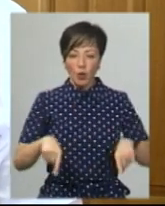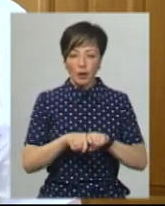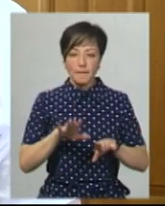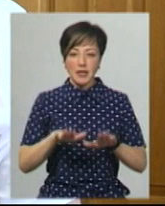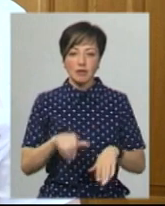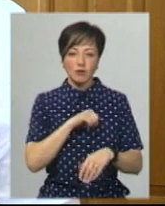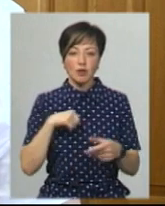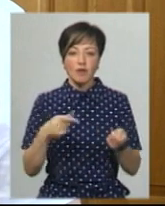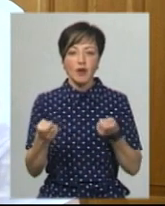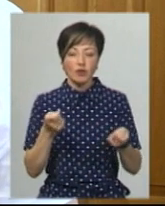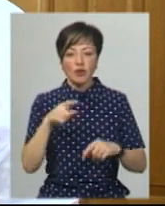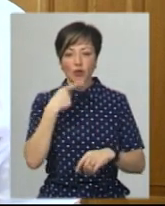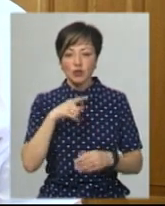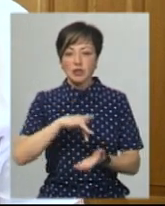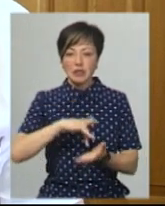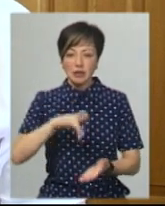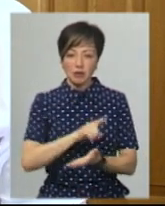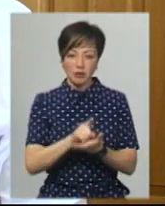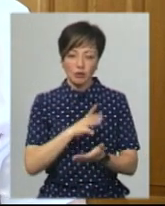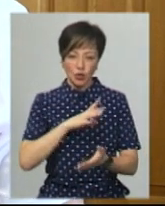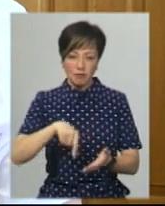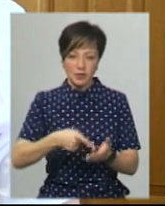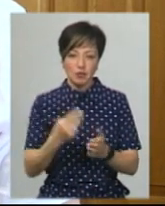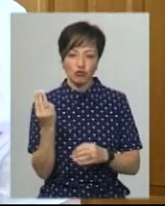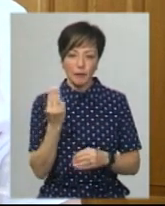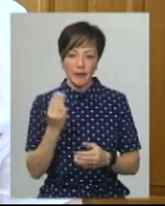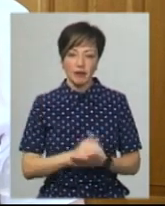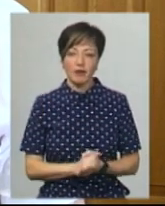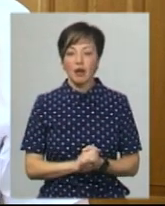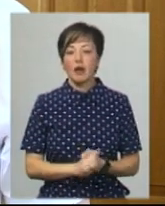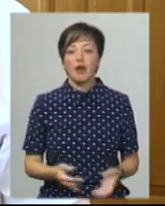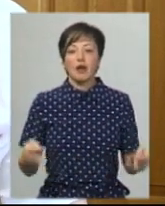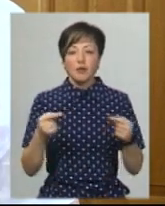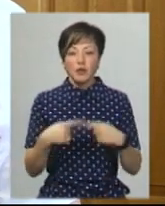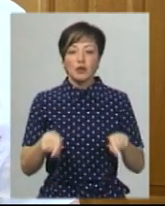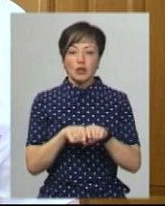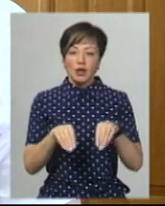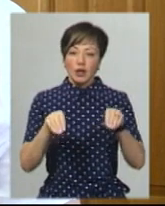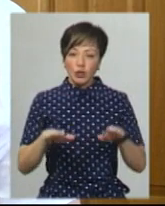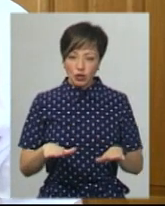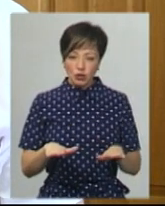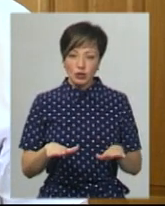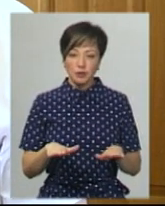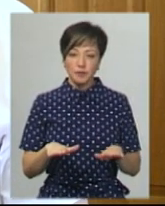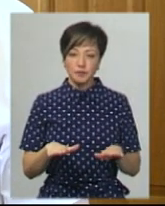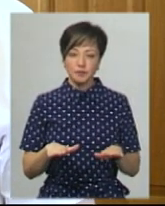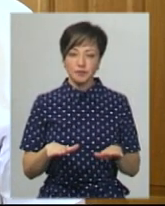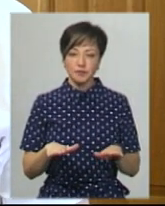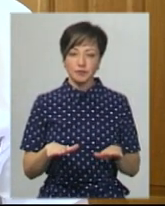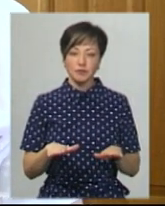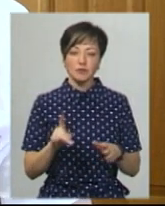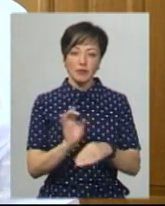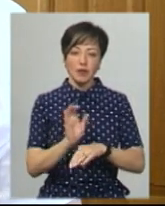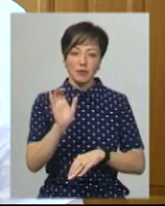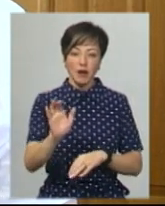самоврядування говорили про те, що центр має знаходитись в місті Шепетівка. Відповідно, і таке рішення про пропозиція щодо такого рішення була